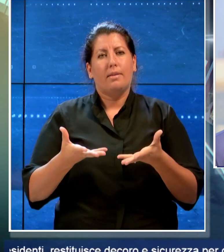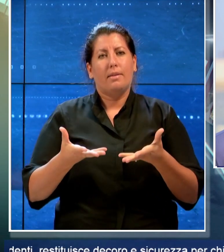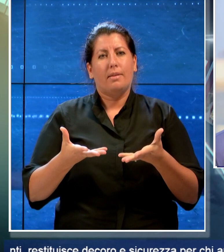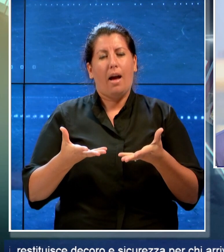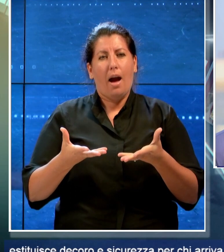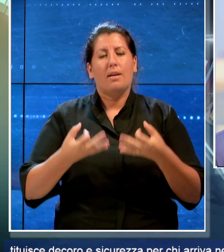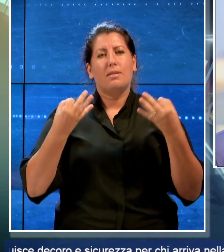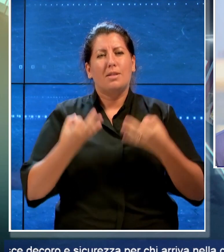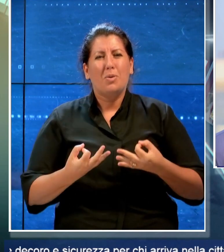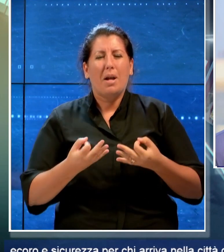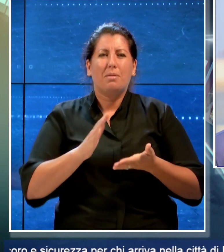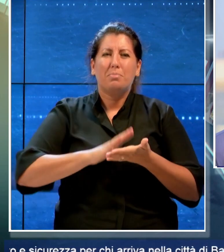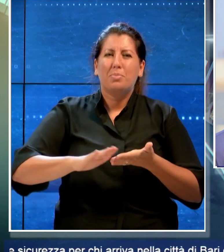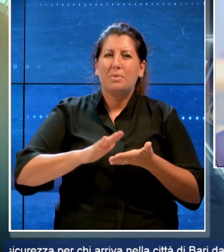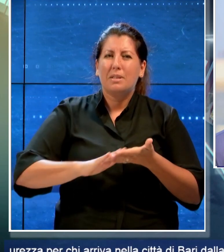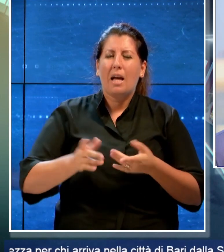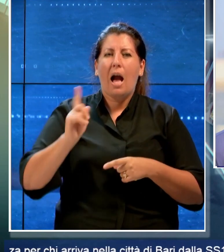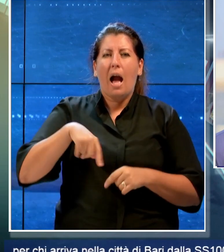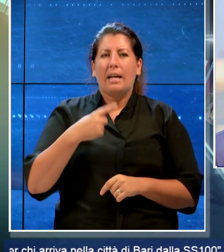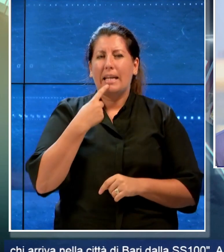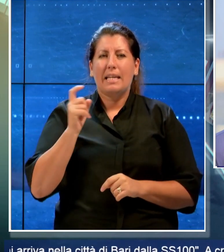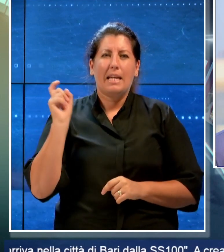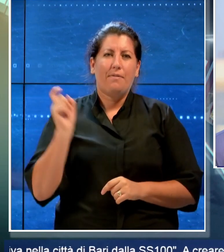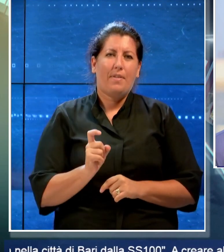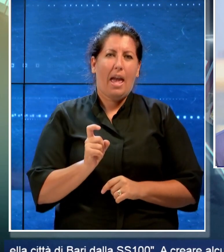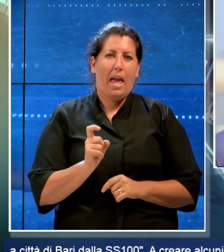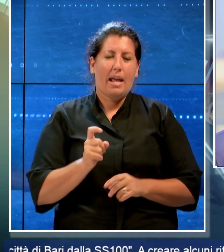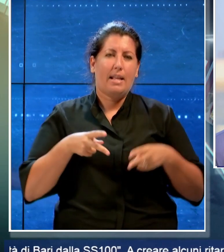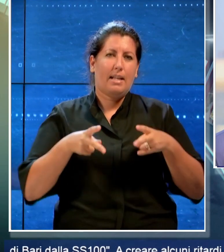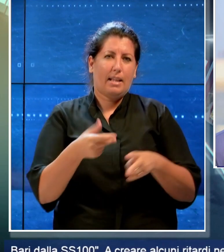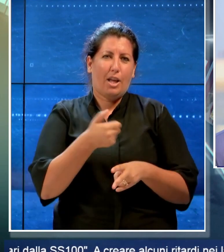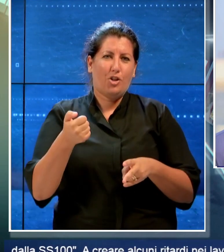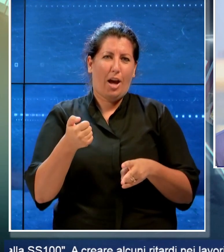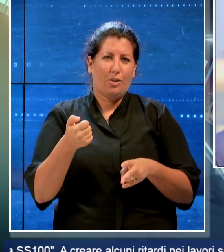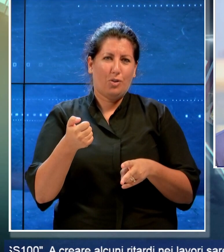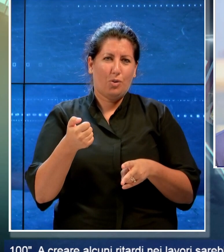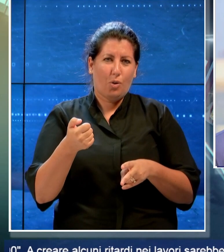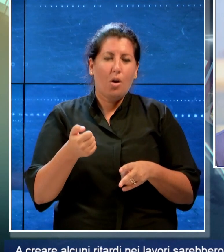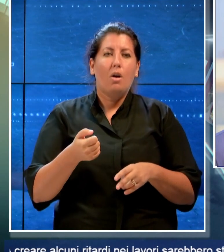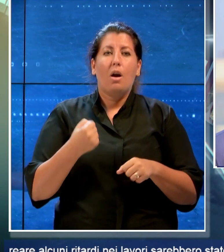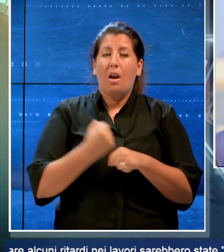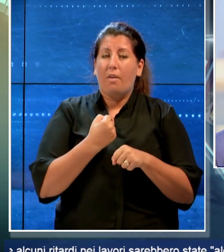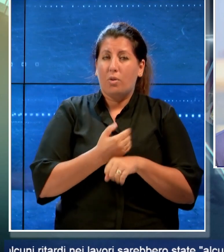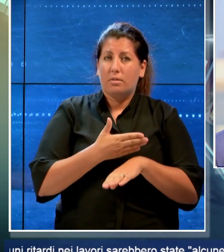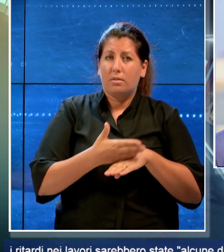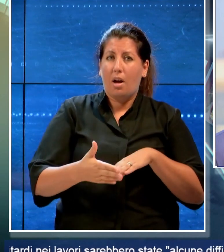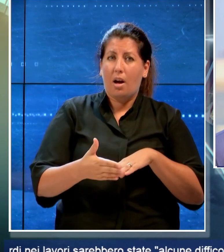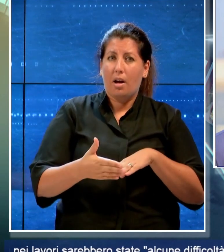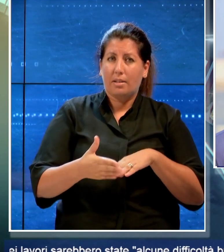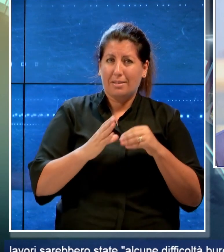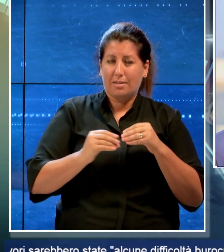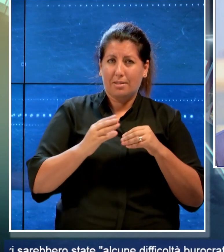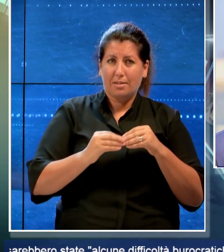arriva nella città di Bari dalla Statale Cento. A creare alcuni ritardi nei lavori sarebbero state